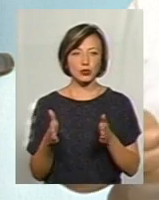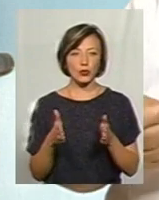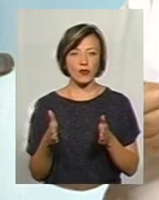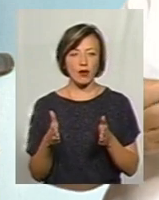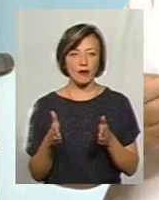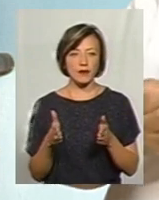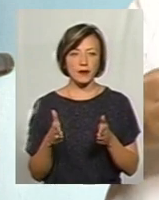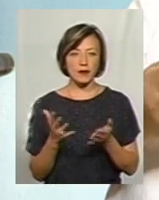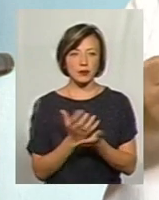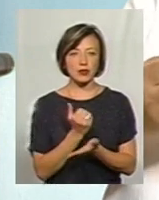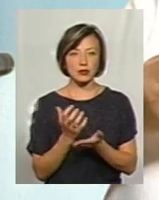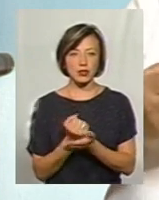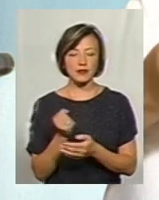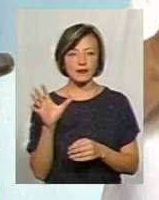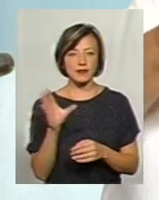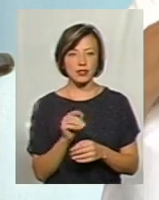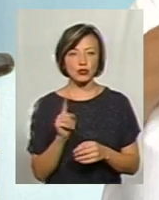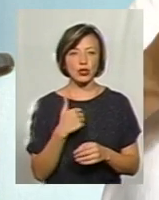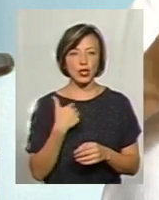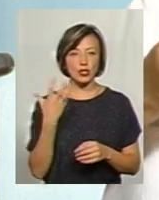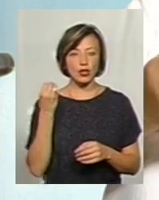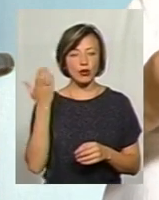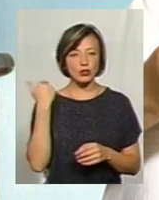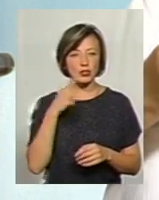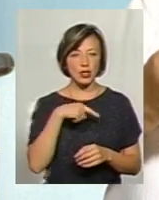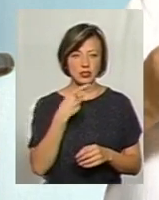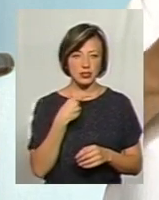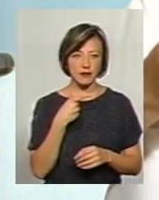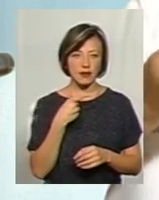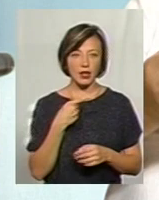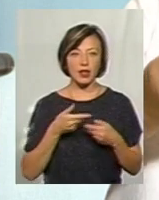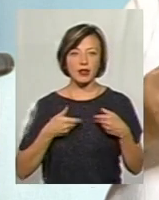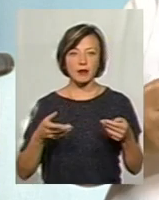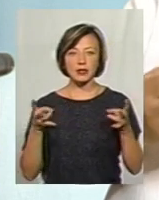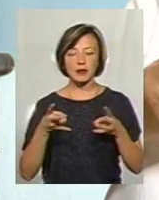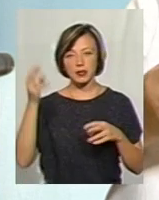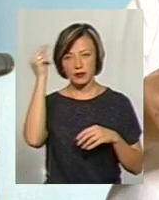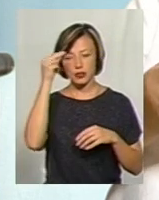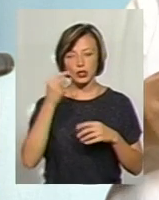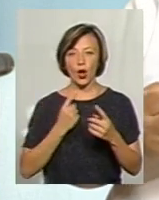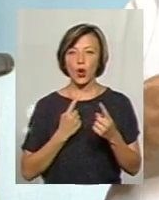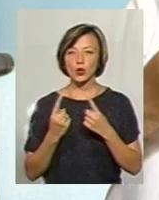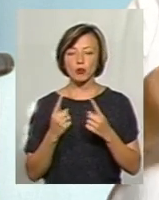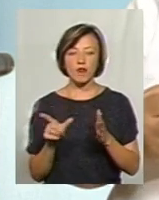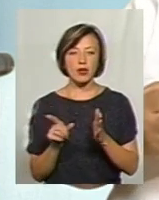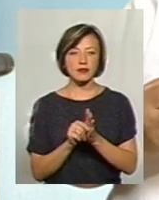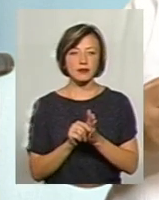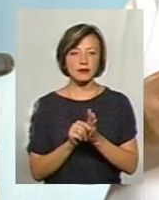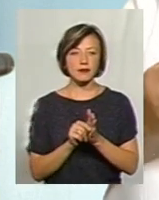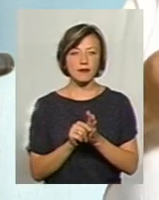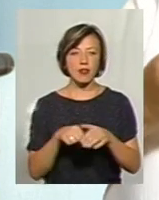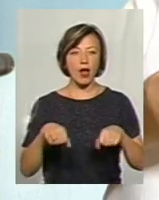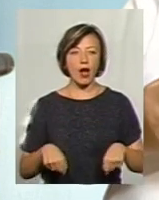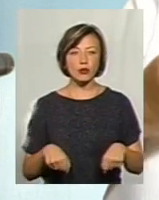понаходився те, що я ще колись казав. Знаєте, нам треба навчитись розмовляти з владою, мовою,